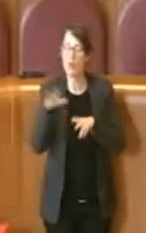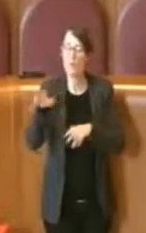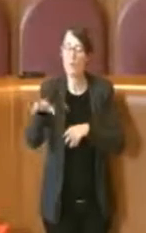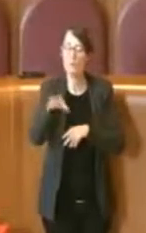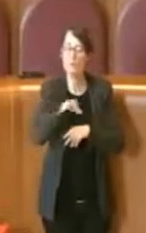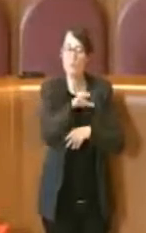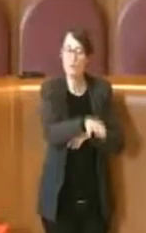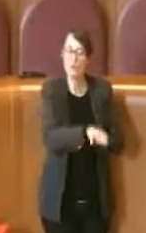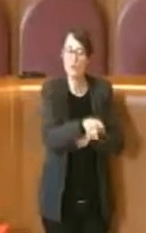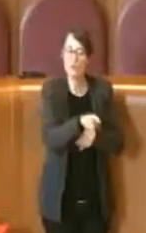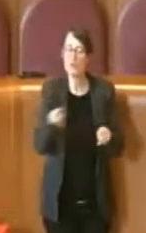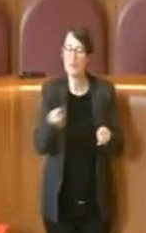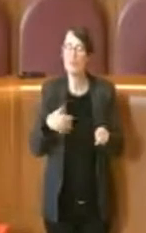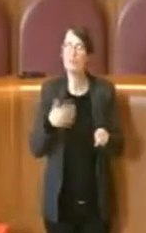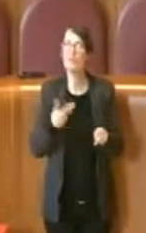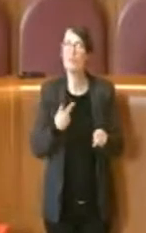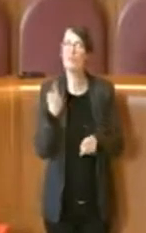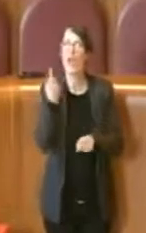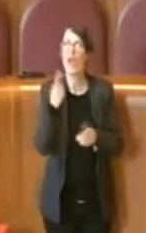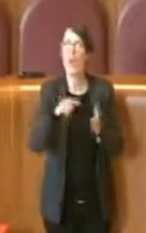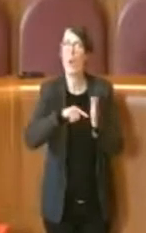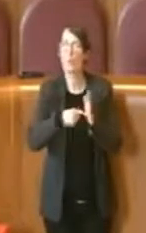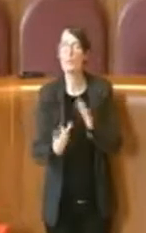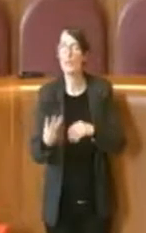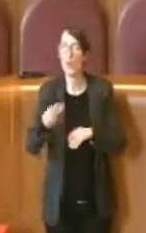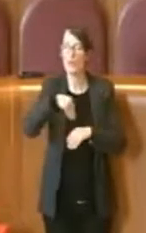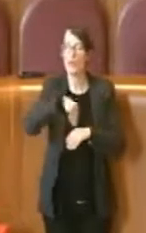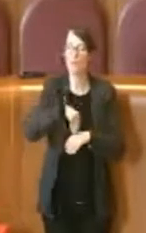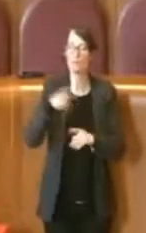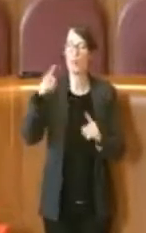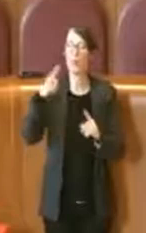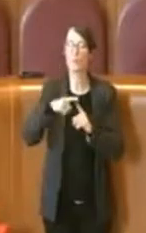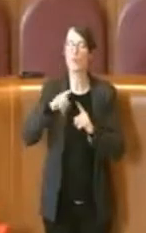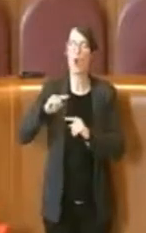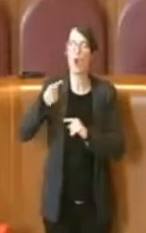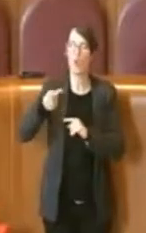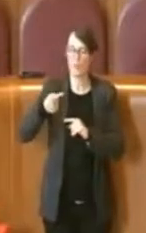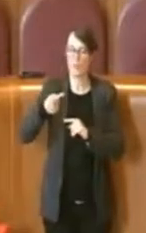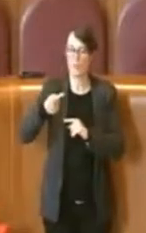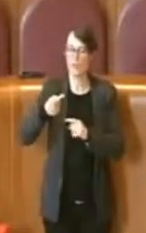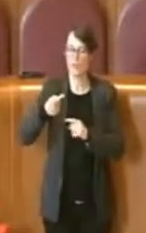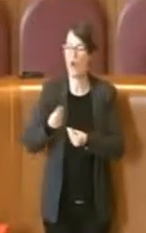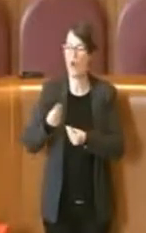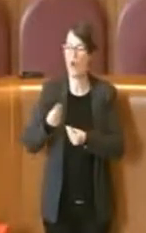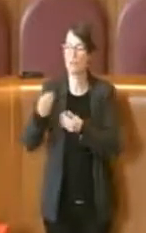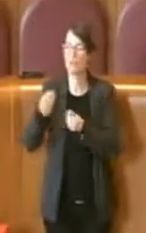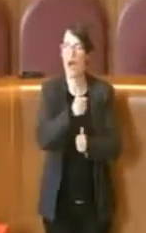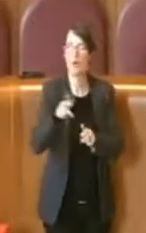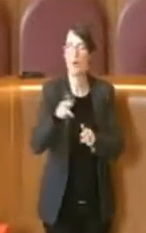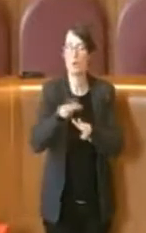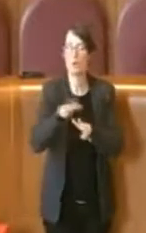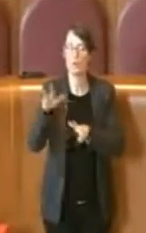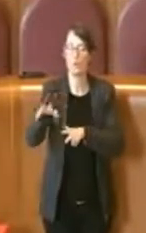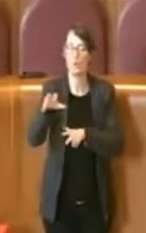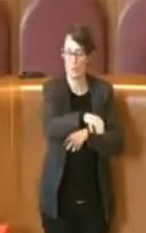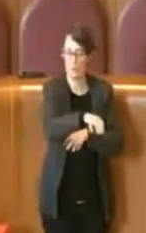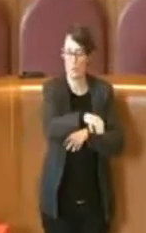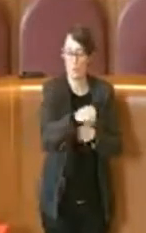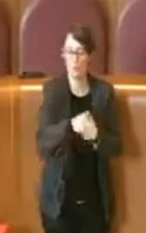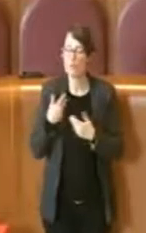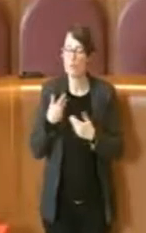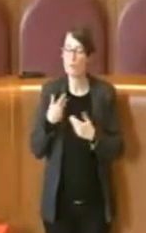ulteriore milione in più di titolo primo che viene dato a ciascun municipio con questo maxiemendamento. Dopo aver